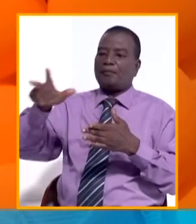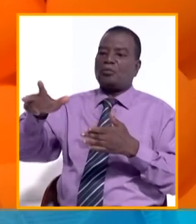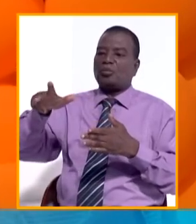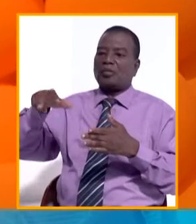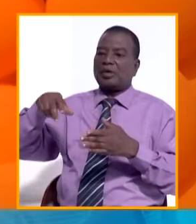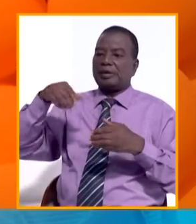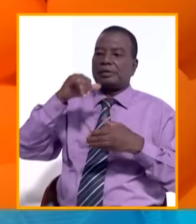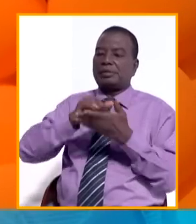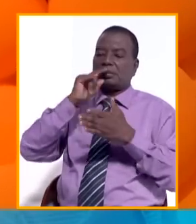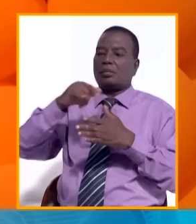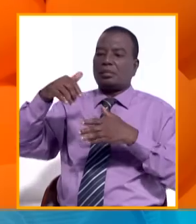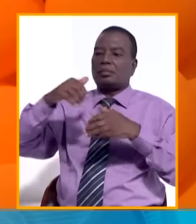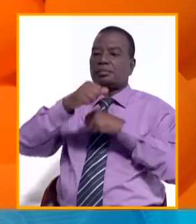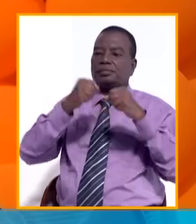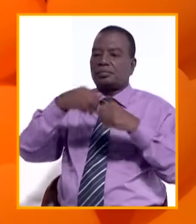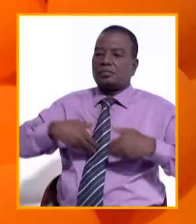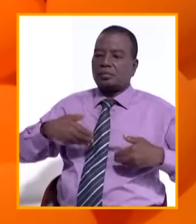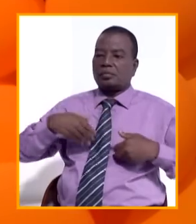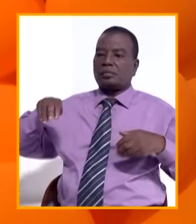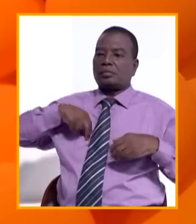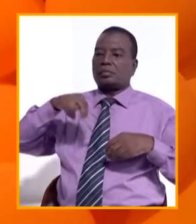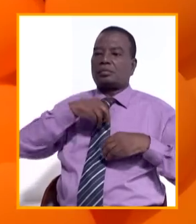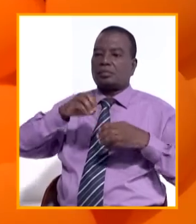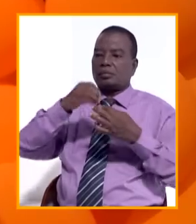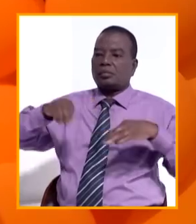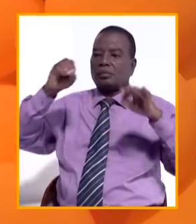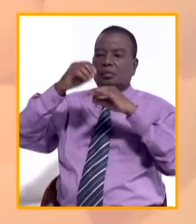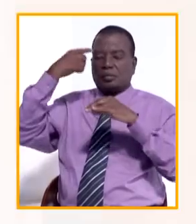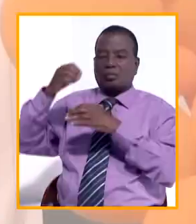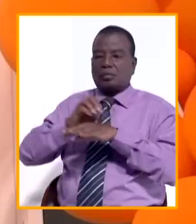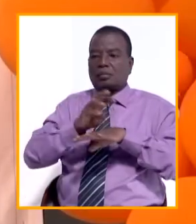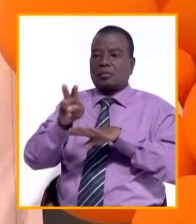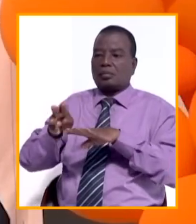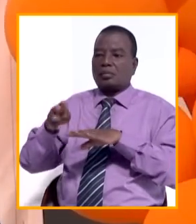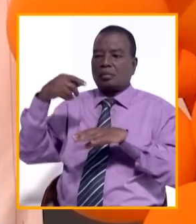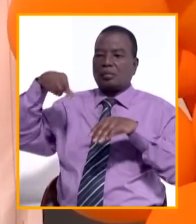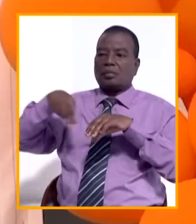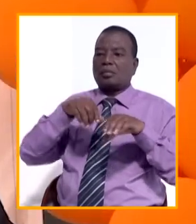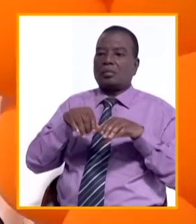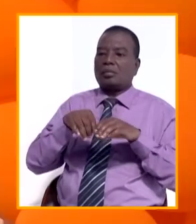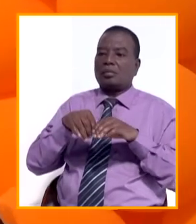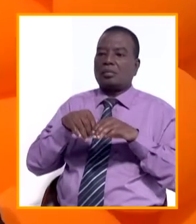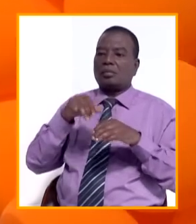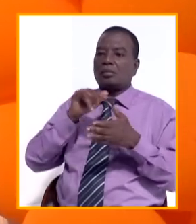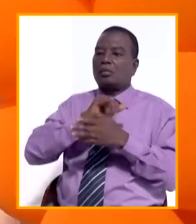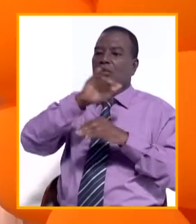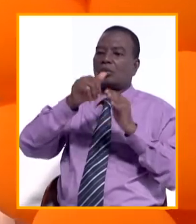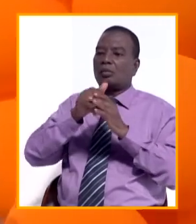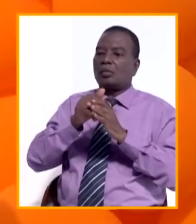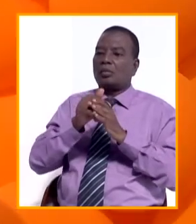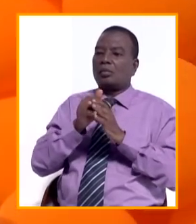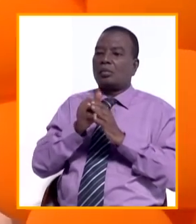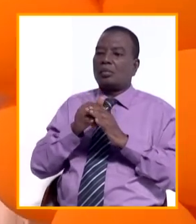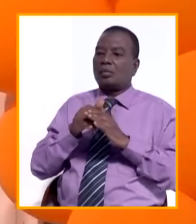nous sommes organisés avec le conseil municipal pour orienter toutes nos actions maintenant sur la jeunesse. Faire en sorte que ces jeunes d'Assini puissent être